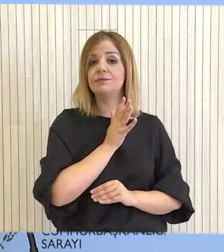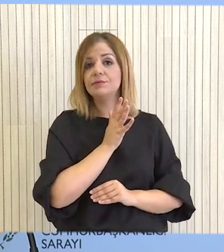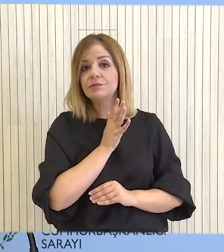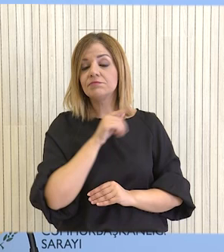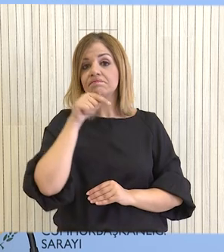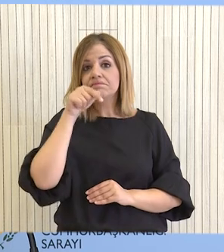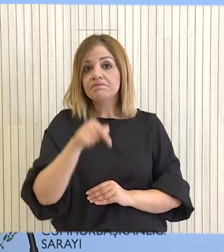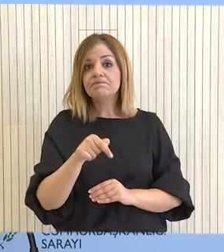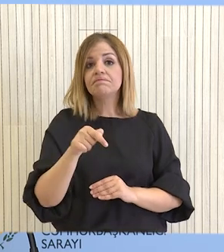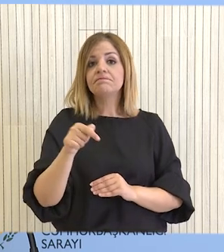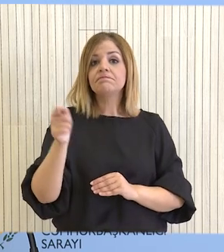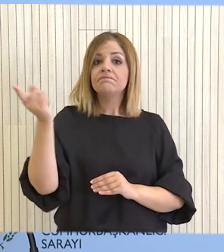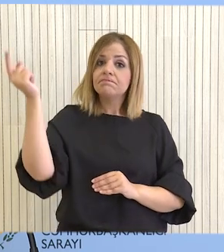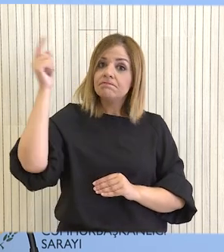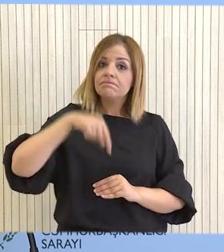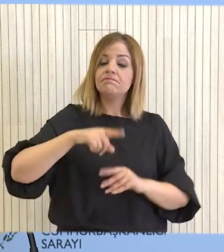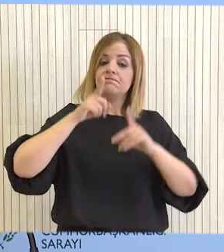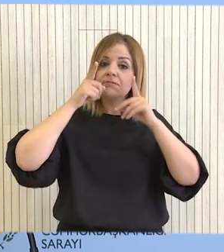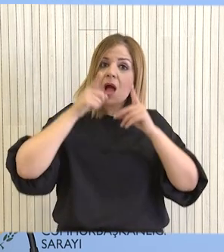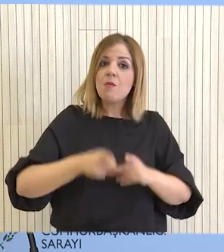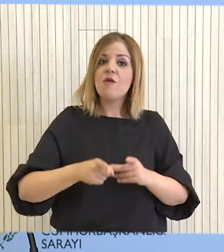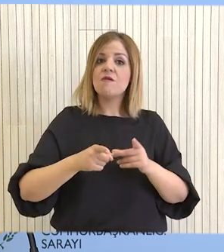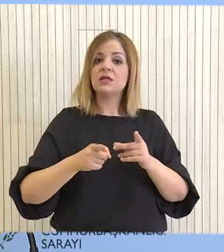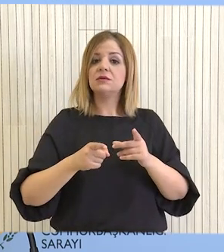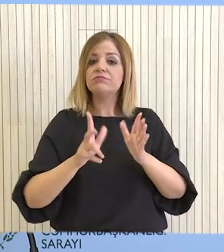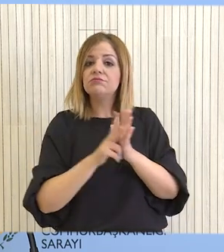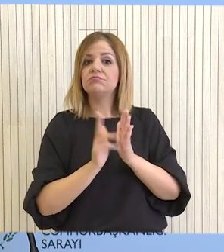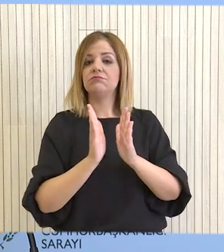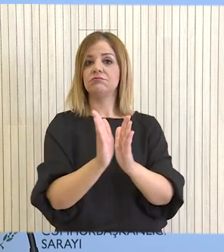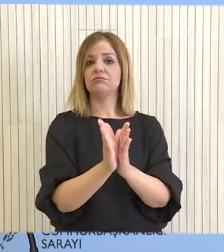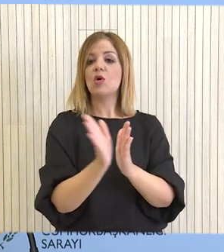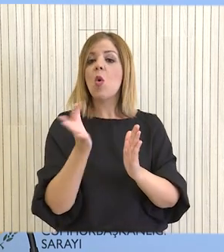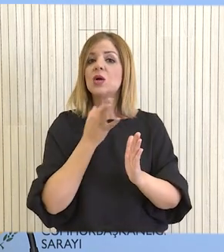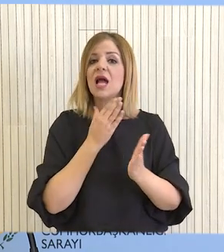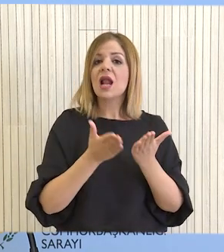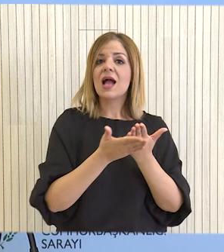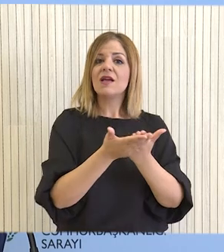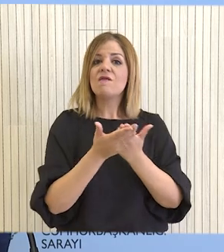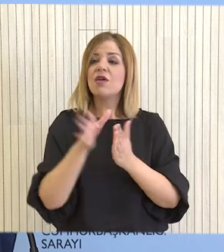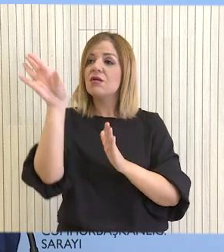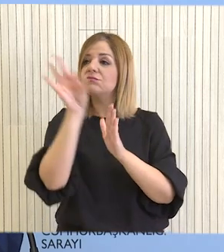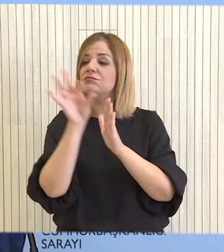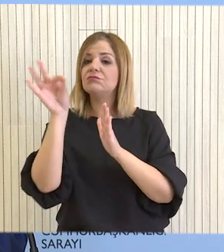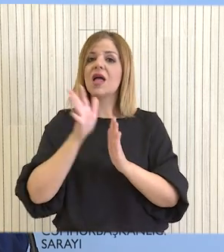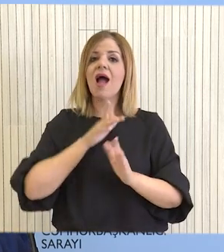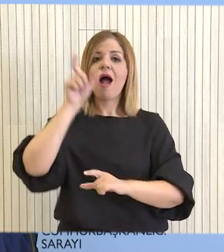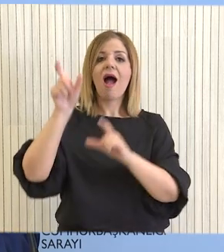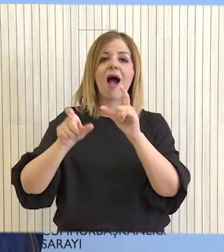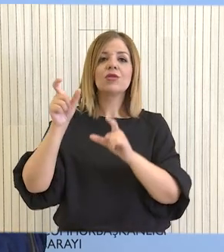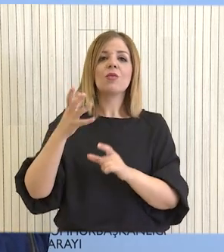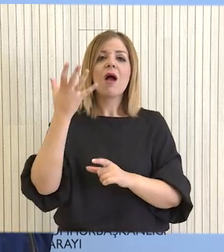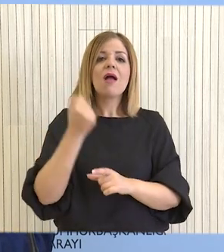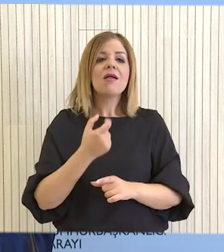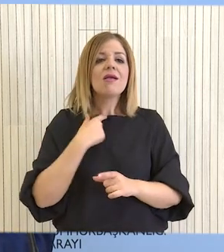σε αυτό το πλαίσιο που θα λαμβάνονται και οι αποφάσεις περαιτέρω ενίσχυσης εκεί όπου χρειαστεί με την πρόσληψη ατόμων με το απαραίτητο